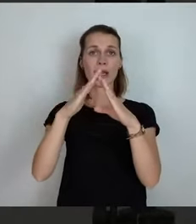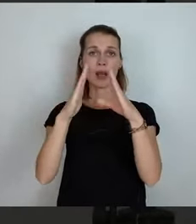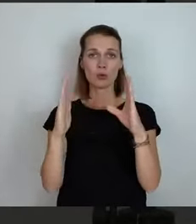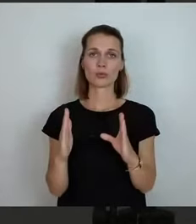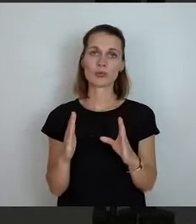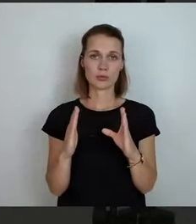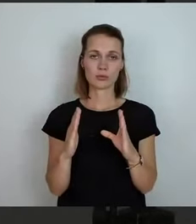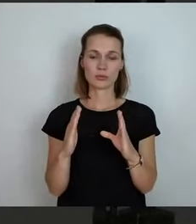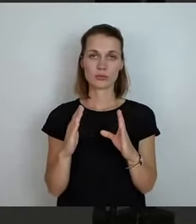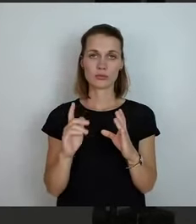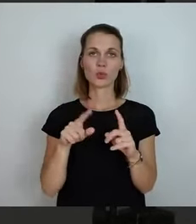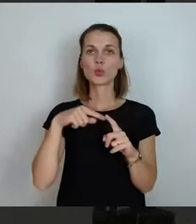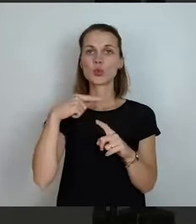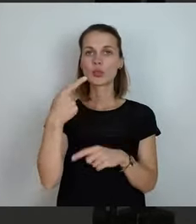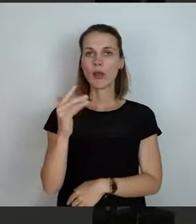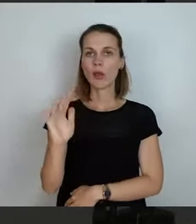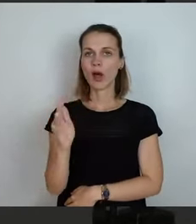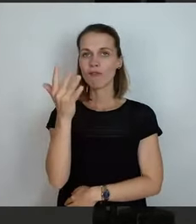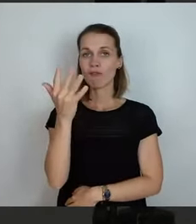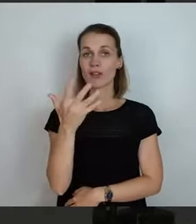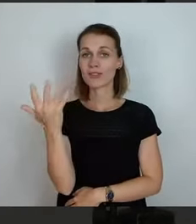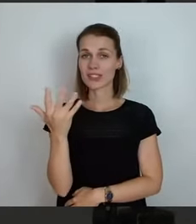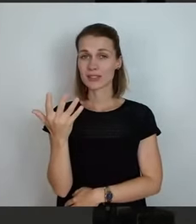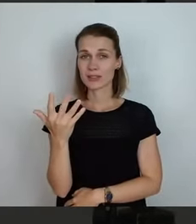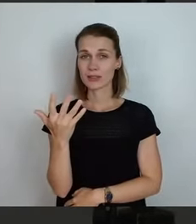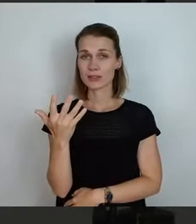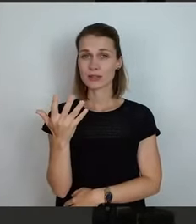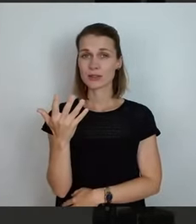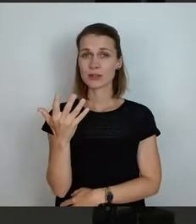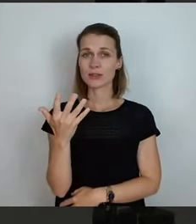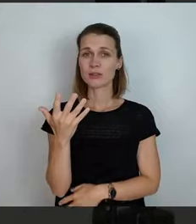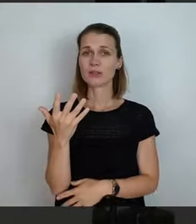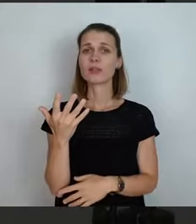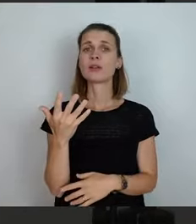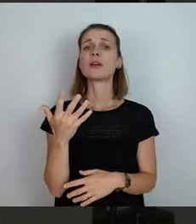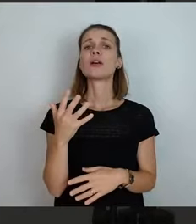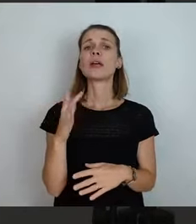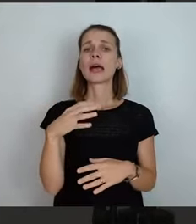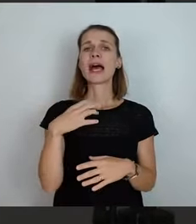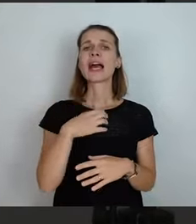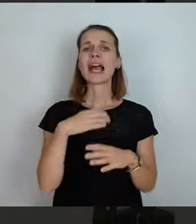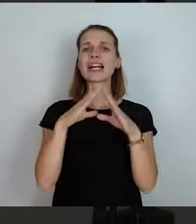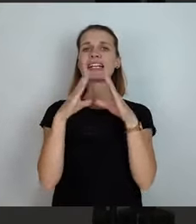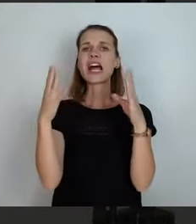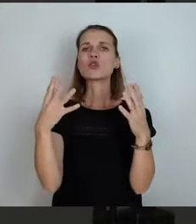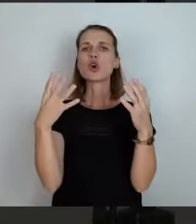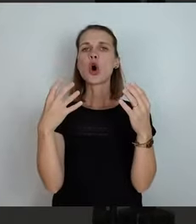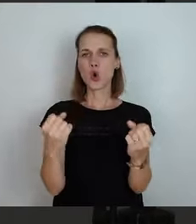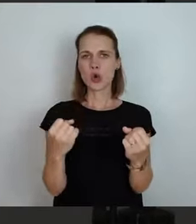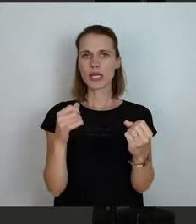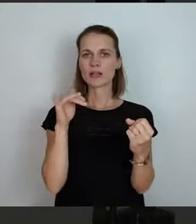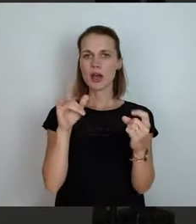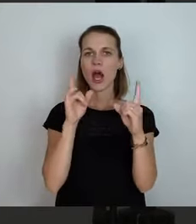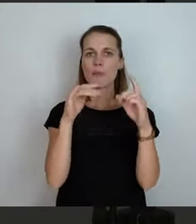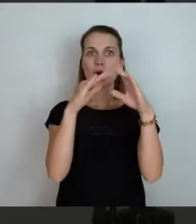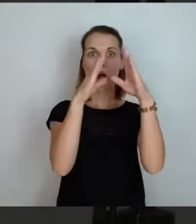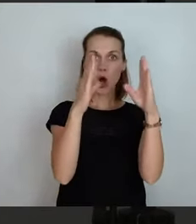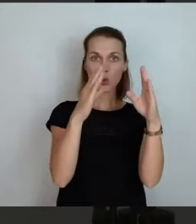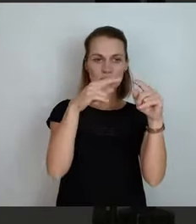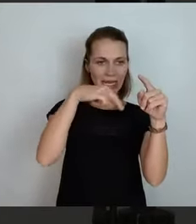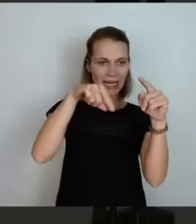festgestellt, dass wir zwar in Form einer Krankenhausholing unterwegs waren, aber die Häuser intern überhaupt noch nicht,